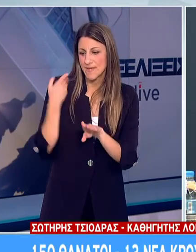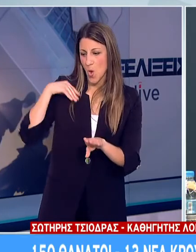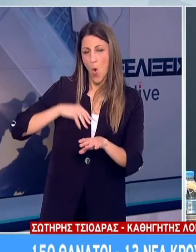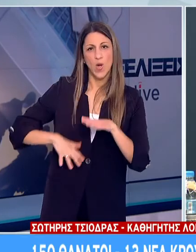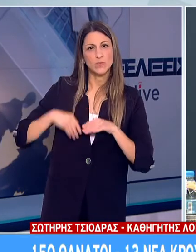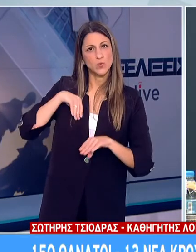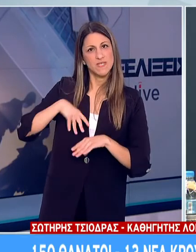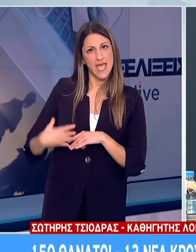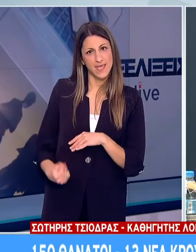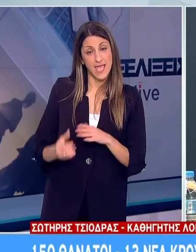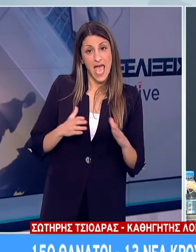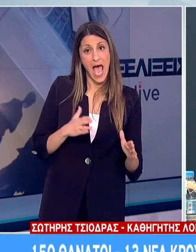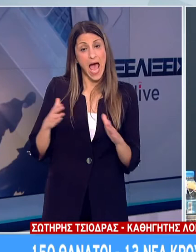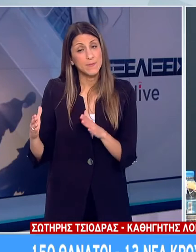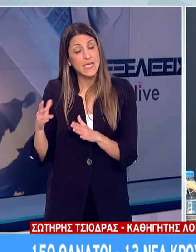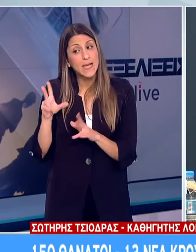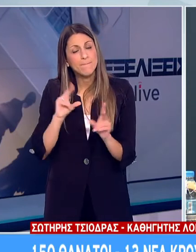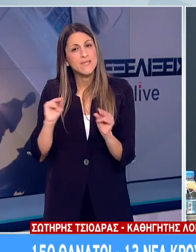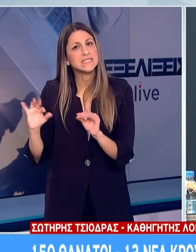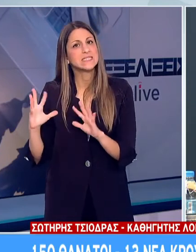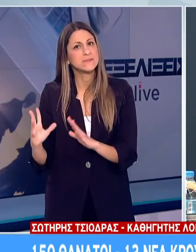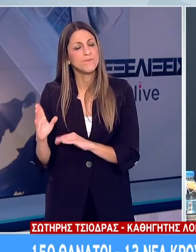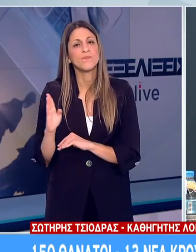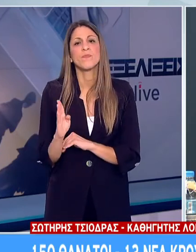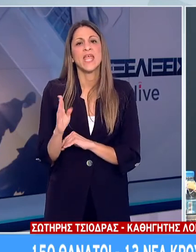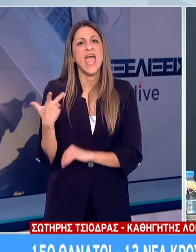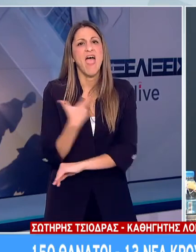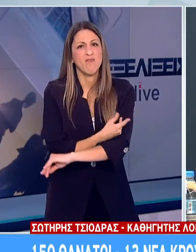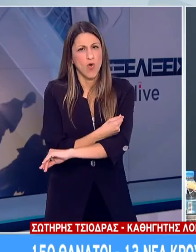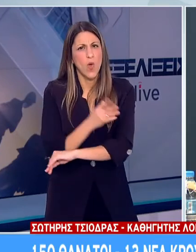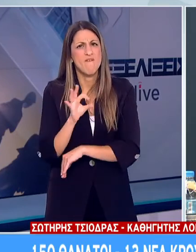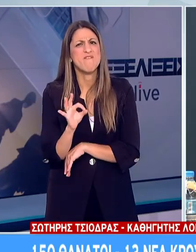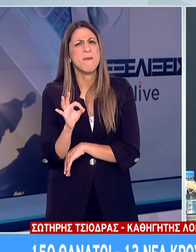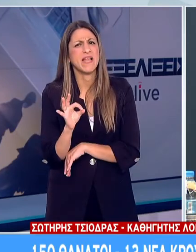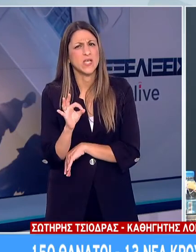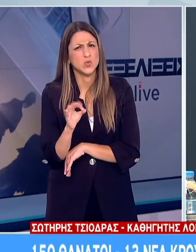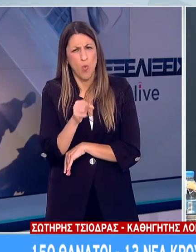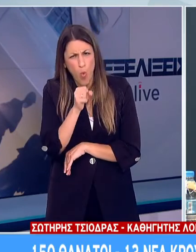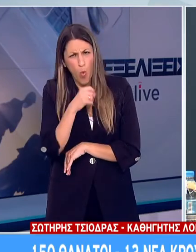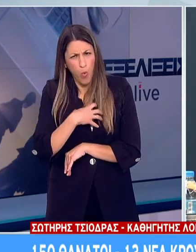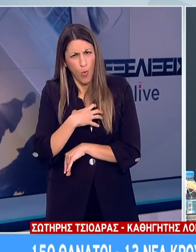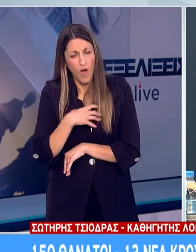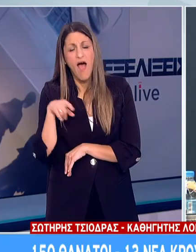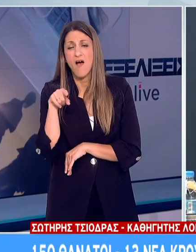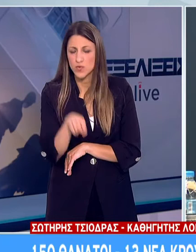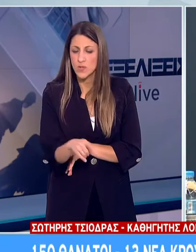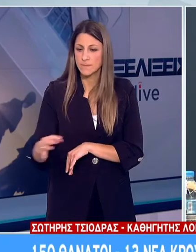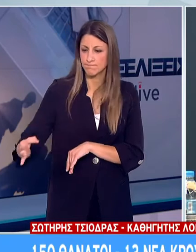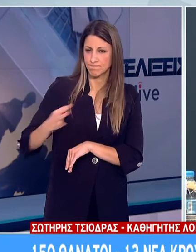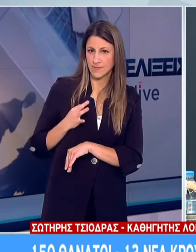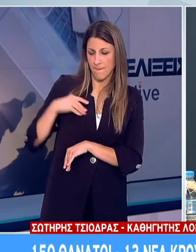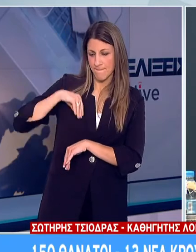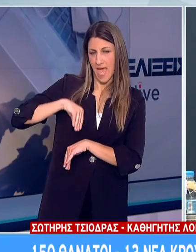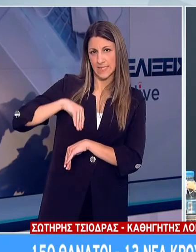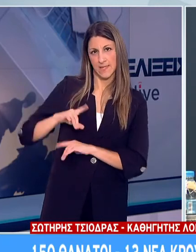παρόλα αυτά φαίνεται ότι το ΜΠΣΖΖ το εμβόλιο της Συστηματίωσης συγκεκριμένα ενεργοποιεί κάποιους μηχανισμούς